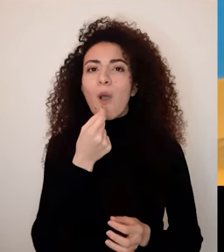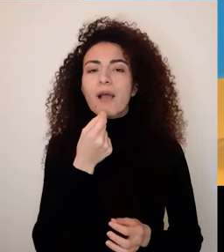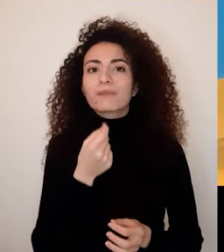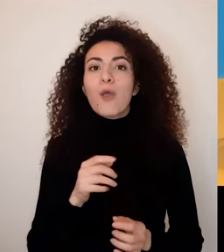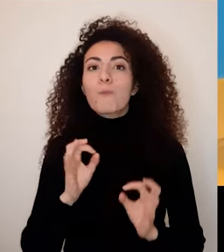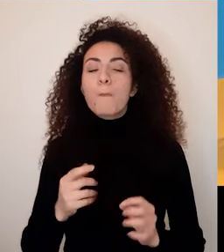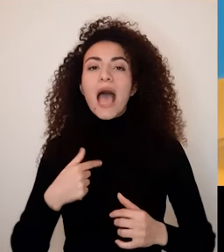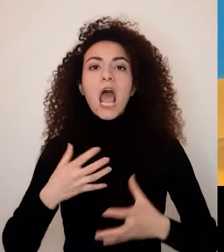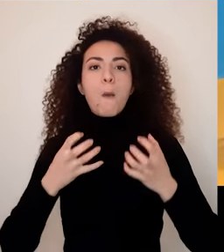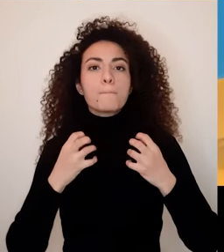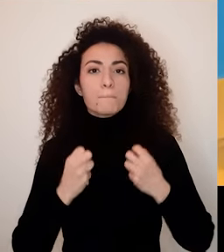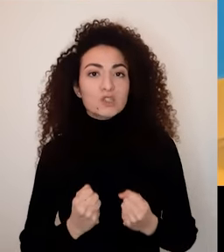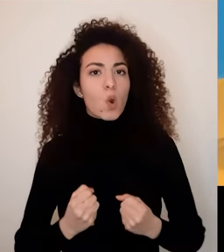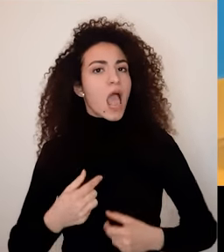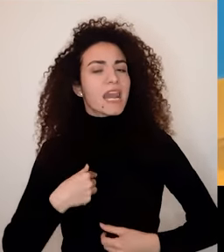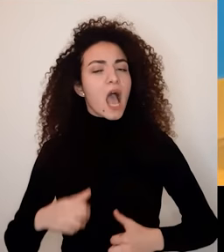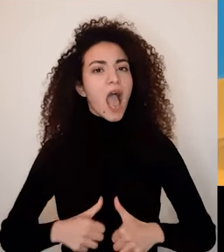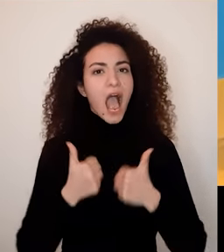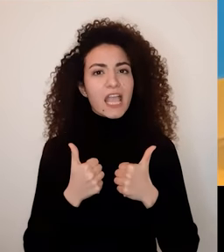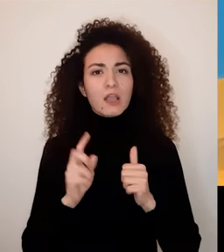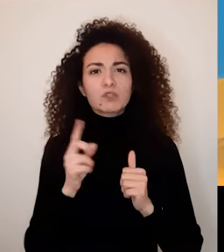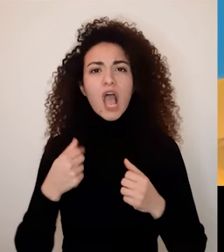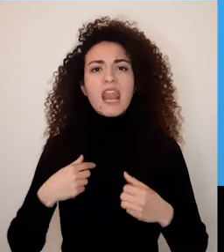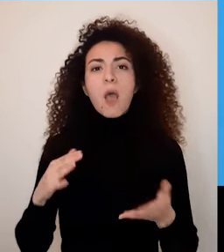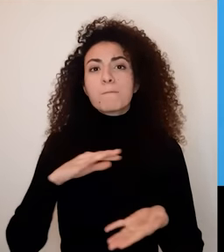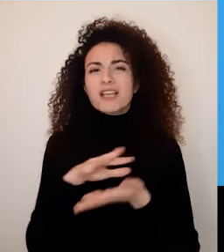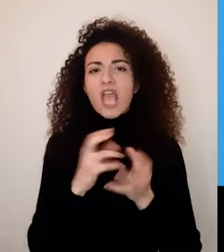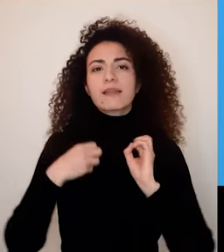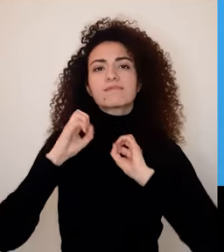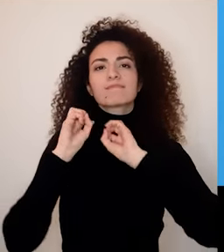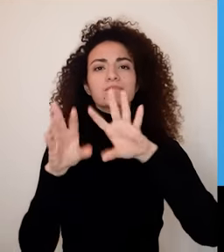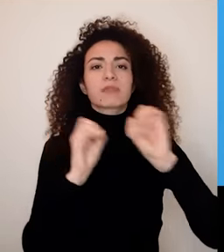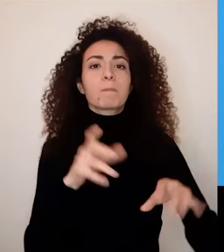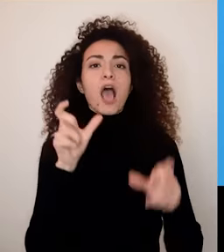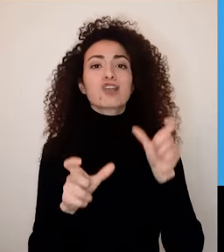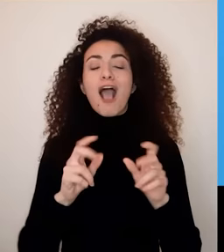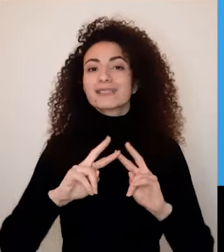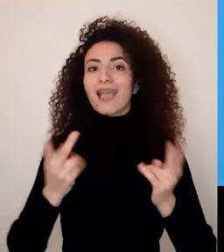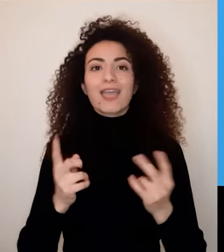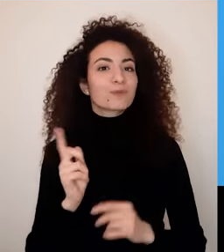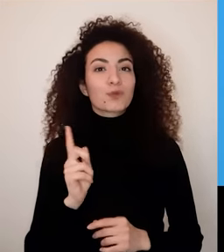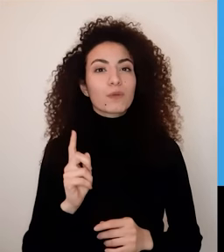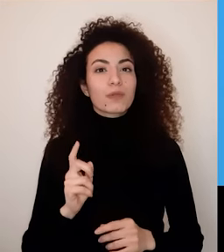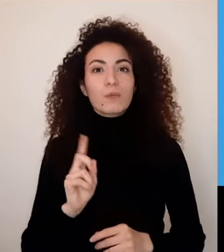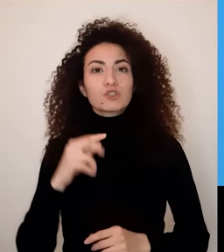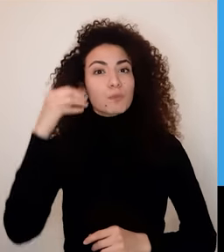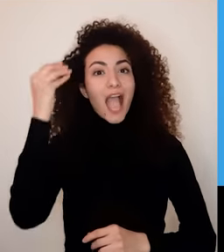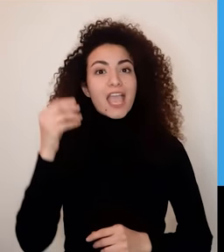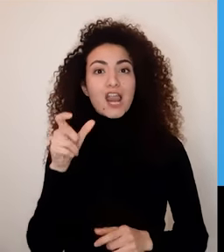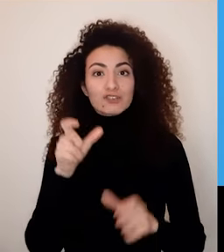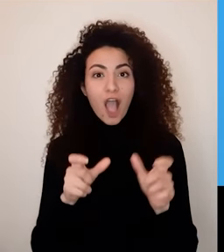فلابد من الانتباه أن الزواج مش دوى سحرة وبالتالي يجب تحمل مسؤولية حياتي وعدم رمي